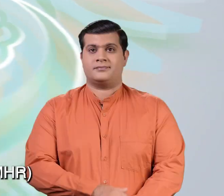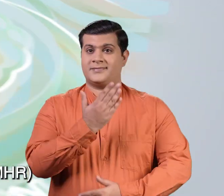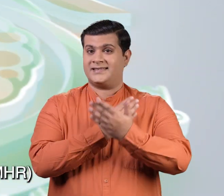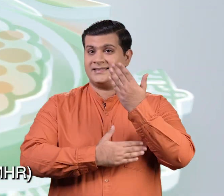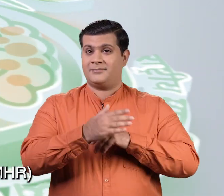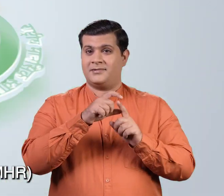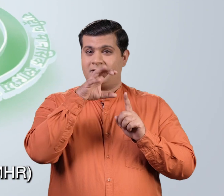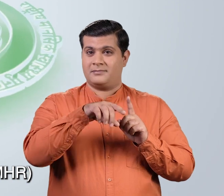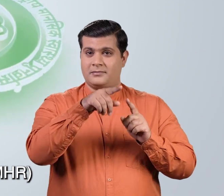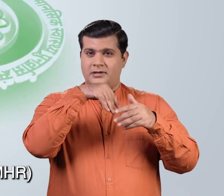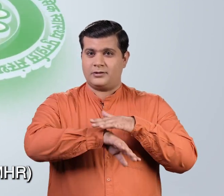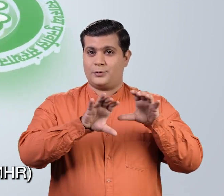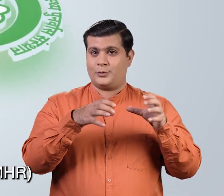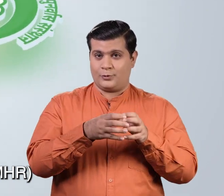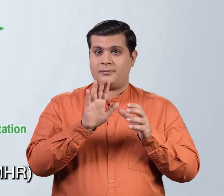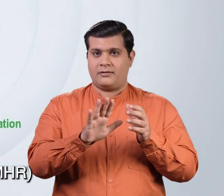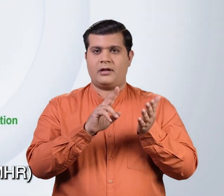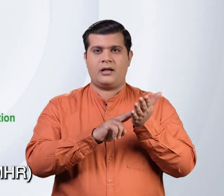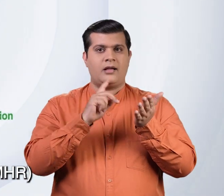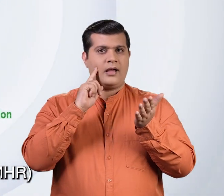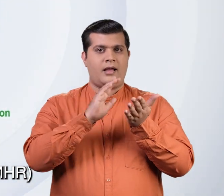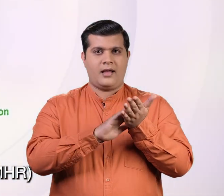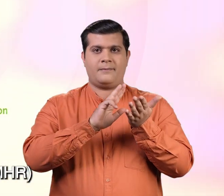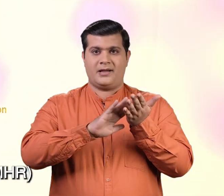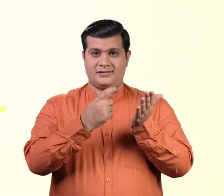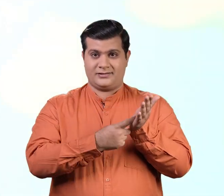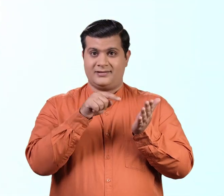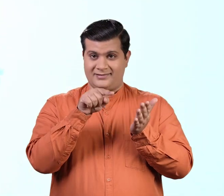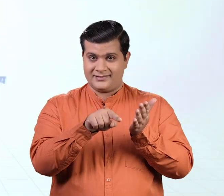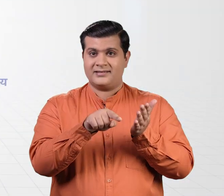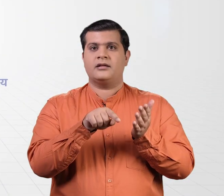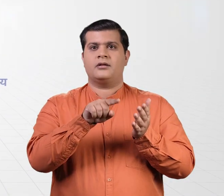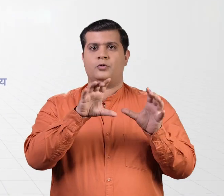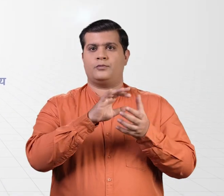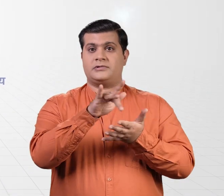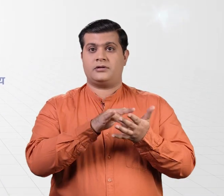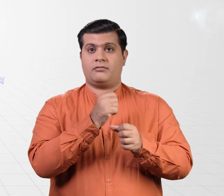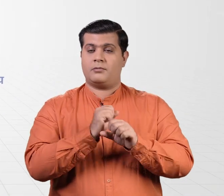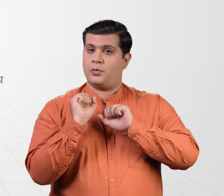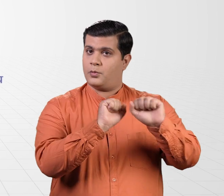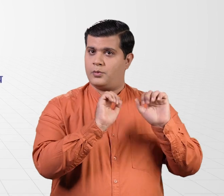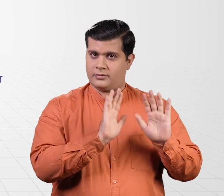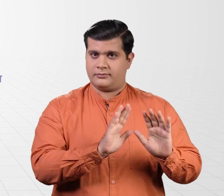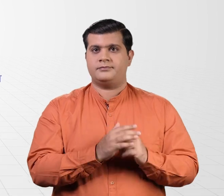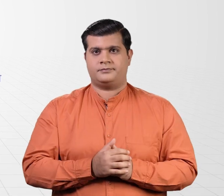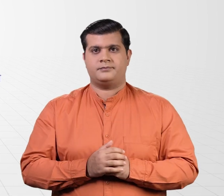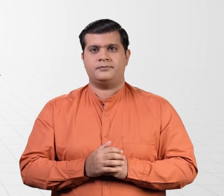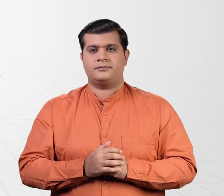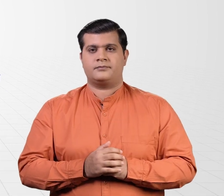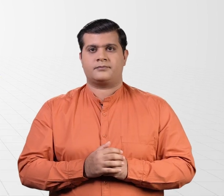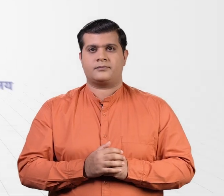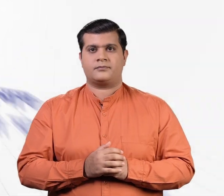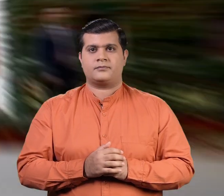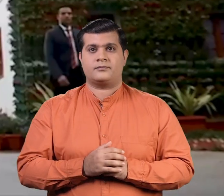राश्ट्रीय मानसिक स्वास्थ पुनर्वास संस्थान NIMHR दिव्यांग जन सशक्तिकरन विभाग के अधीन एक केंद्रिय